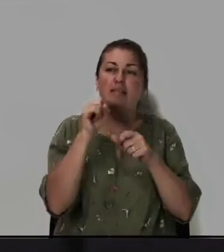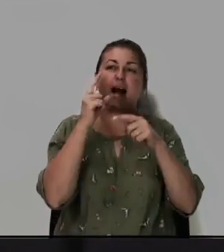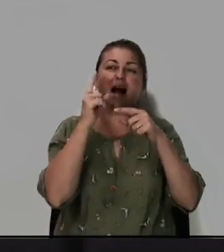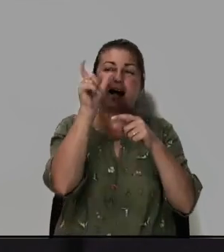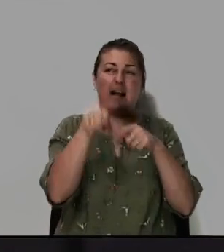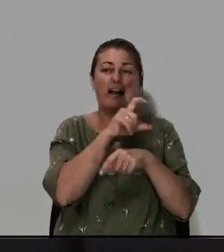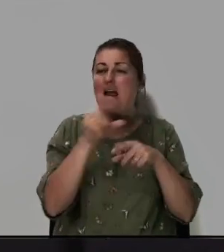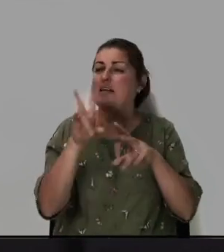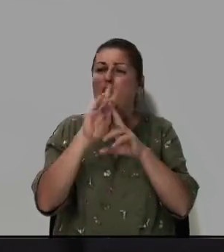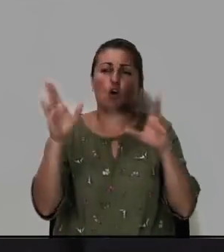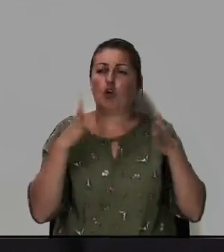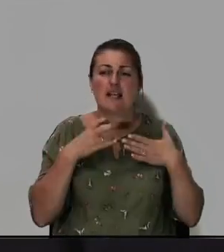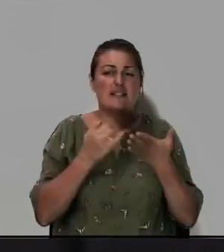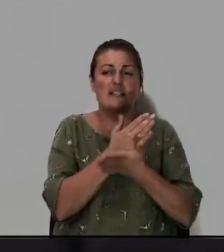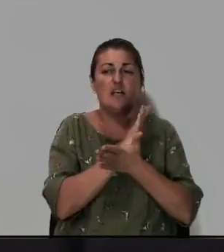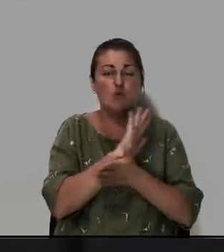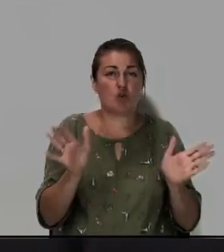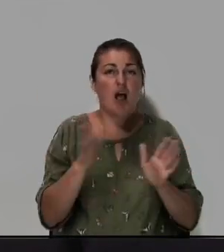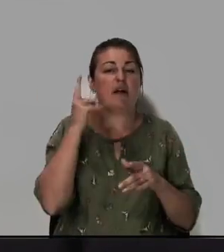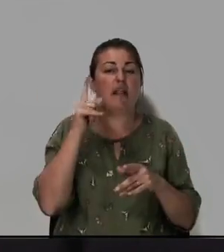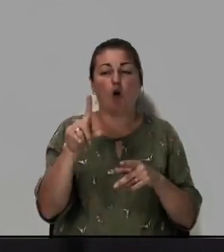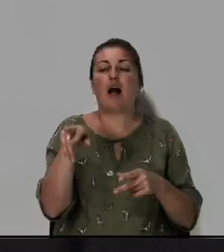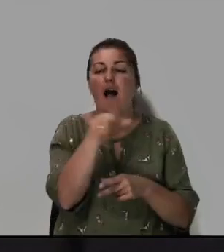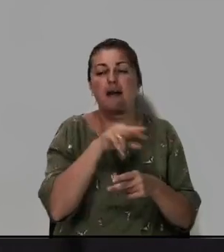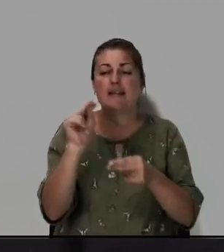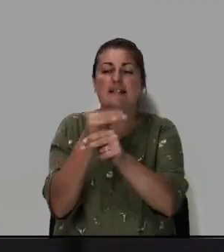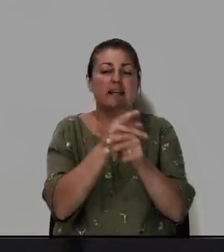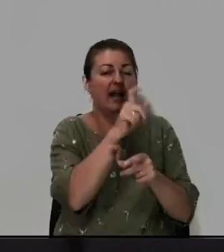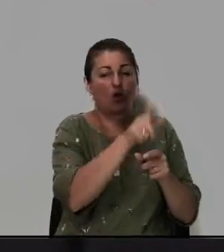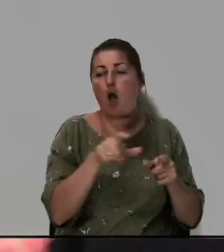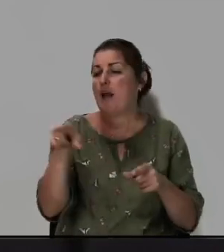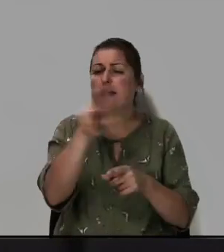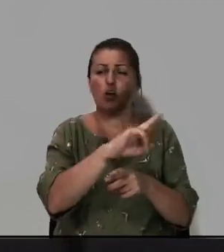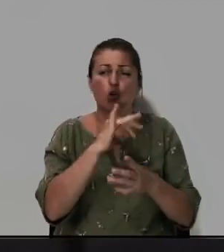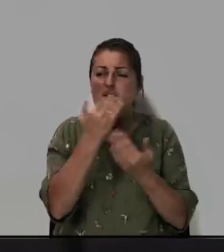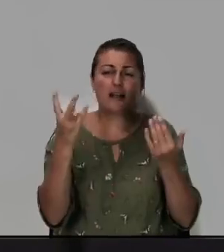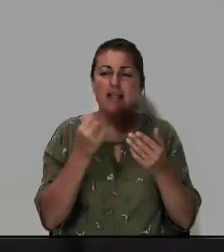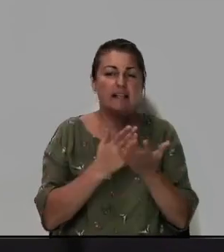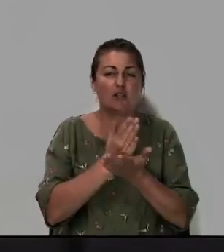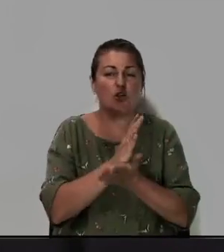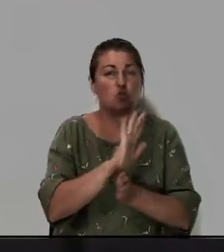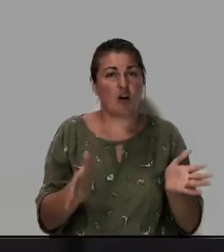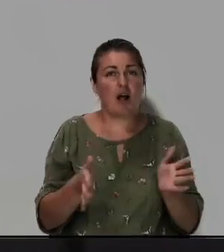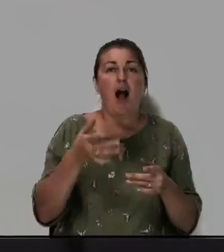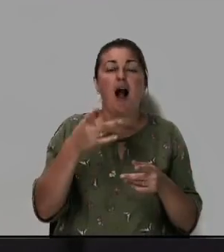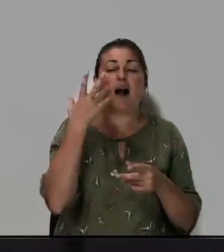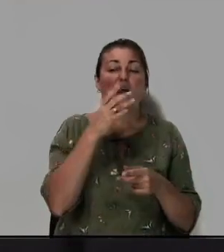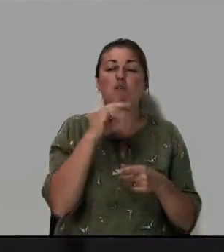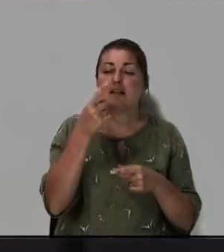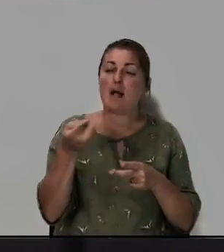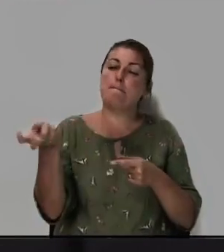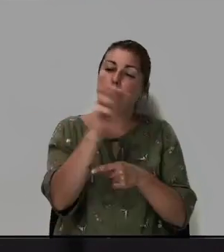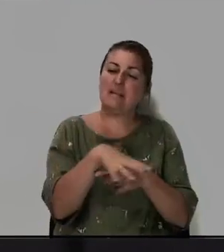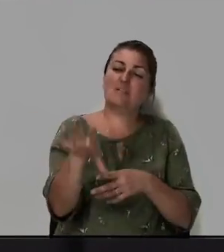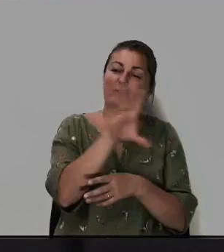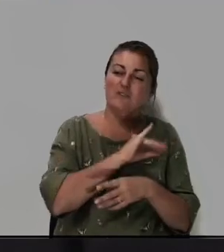заслужил. Когда Он ходил и исцелял людей, никто из них не заслужил. Когда Он сказал, придите ко мне